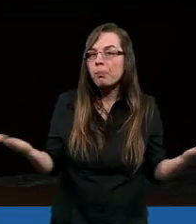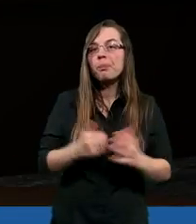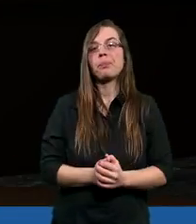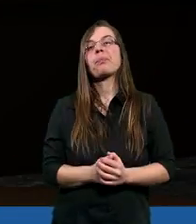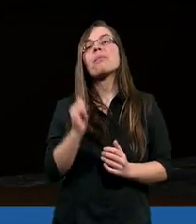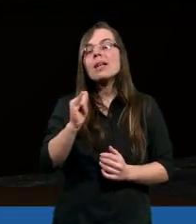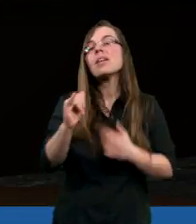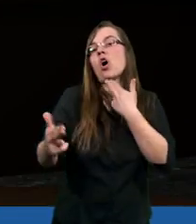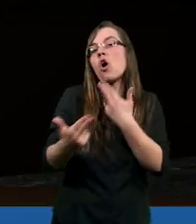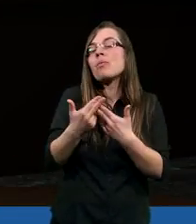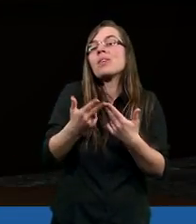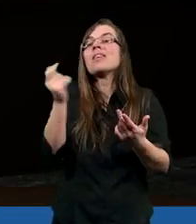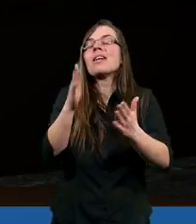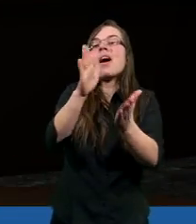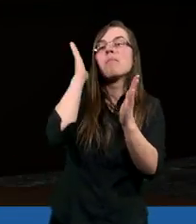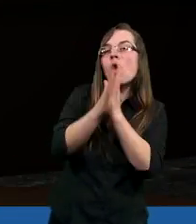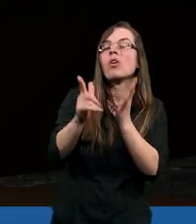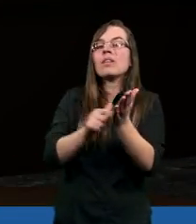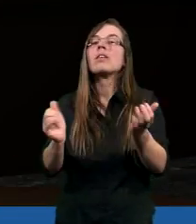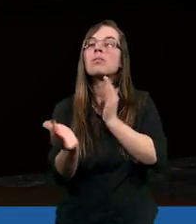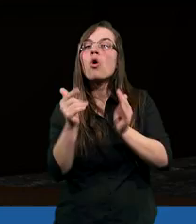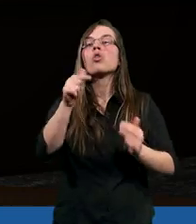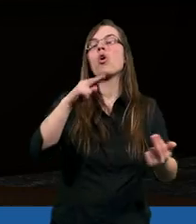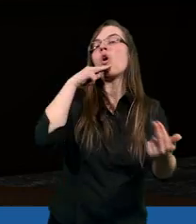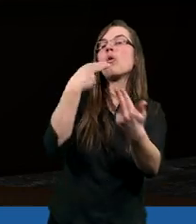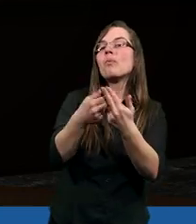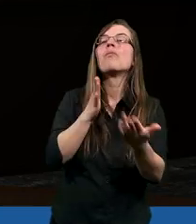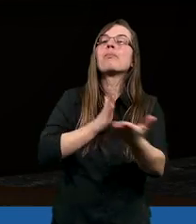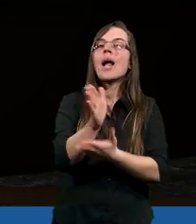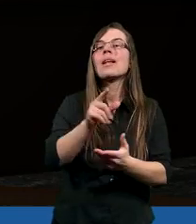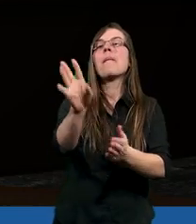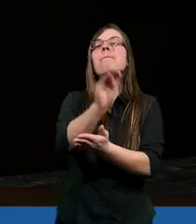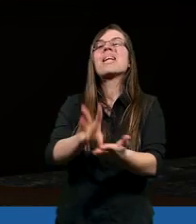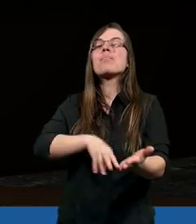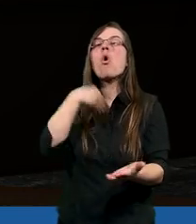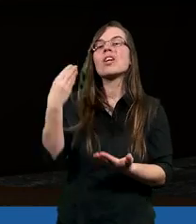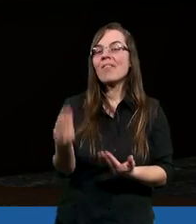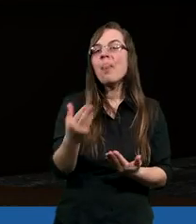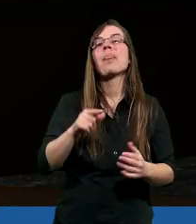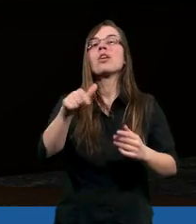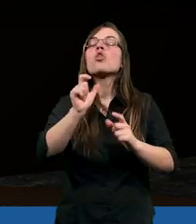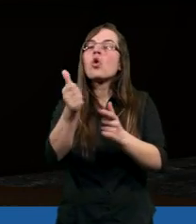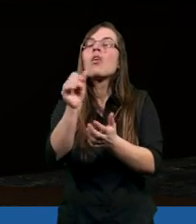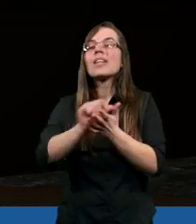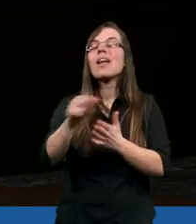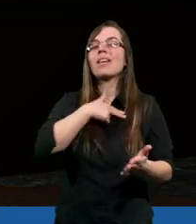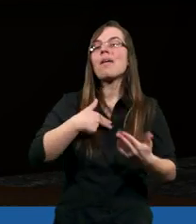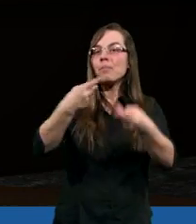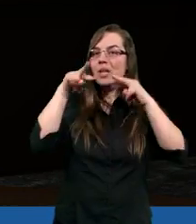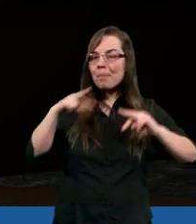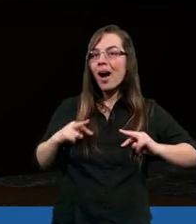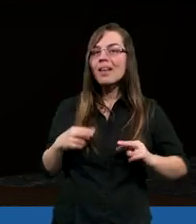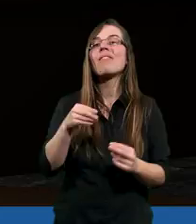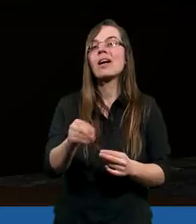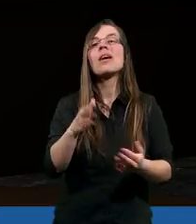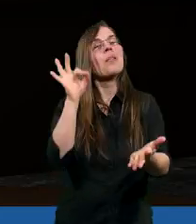No i odpowiadać w najprostszy sposób to jest odpowiadanie przez Słowo Boże. To są słowa Boga do nas. I w ten